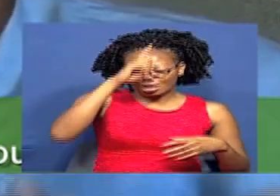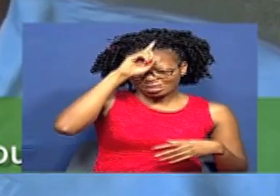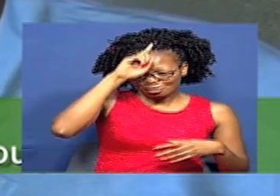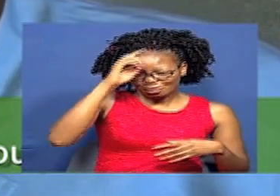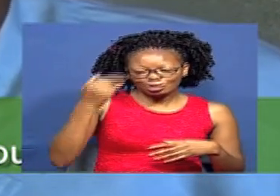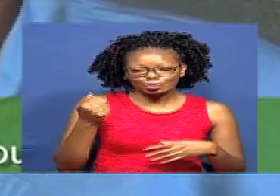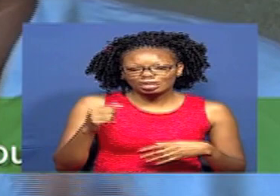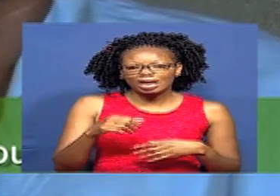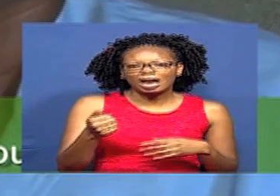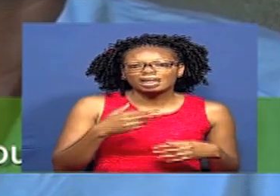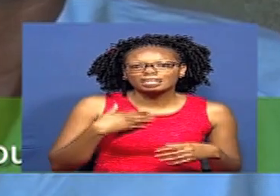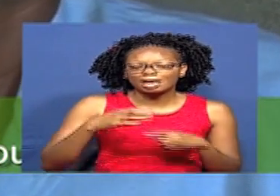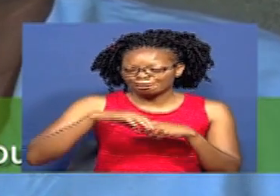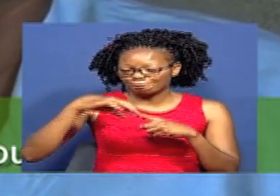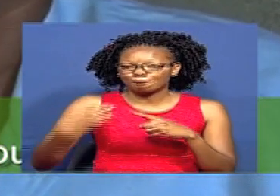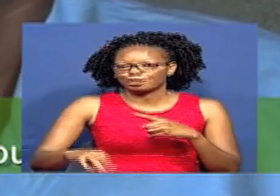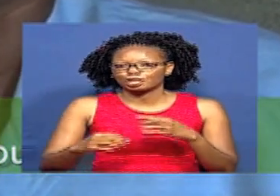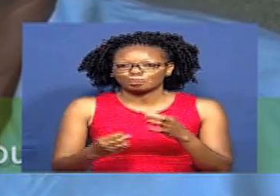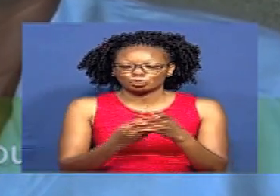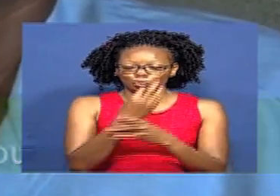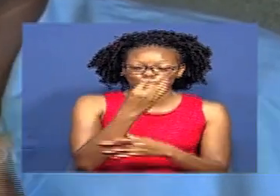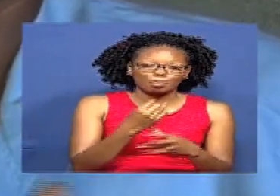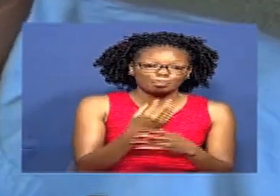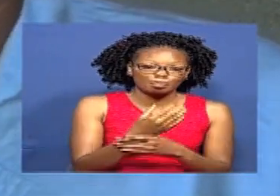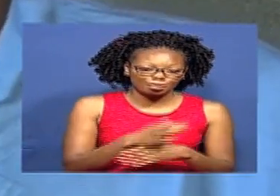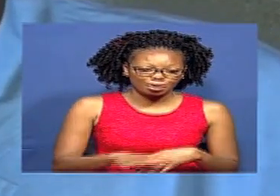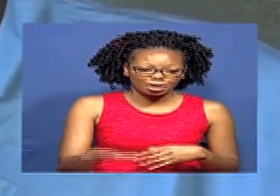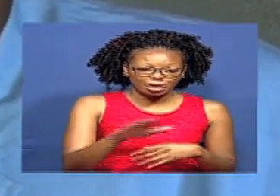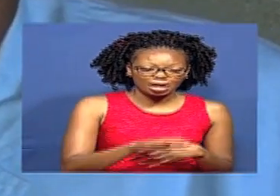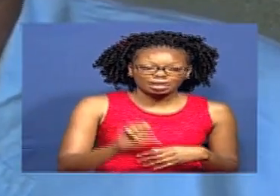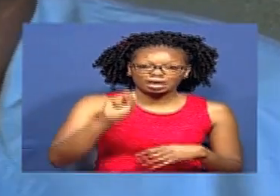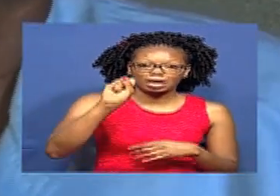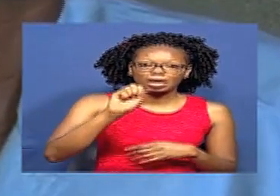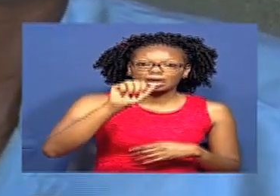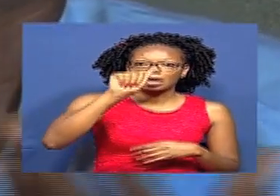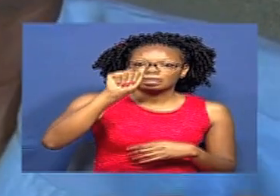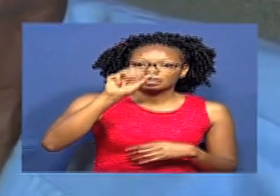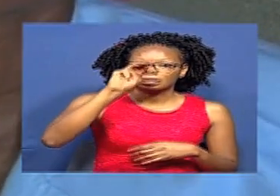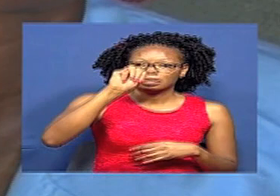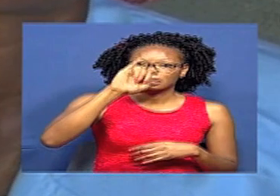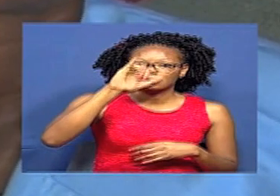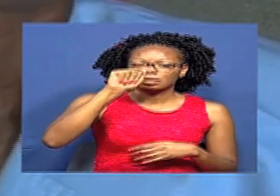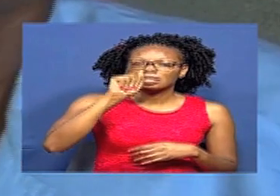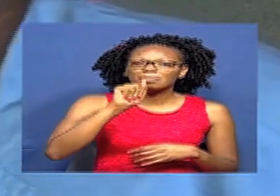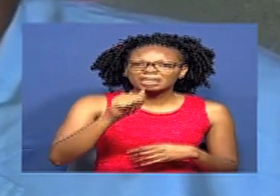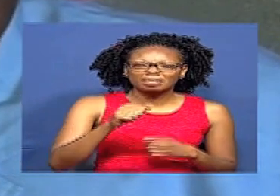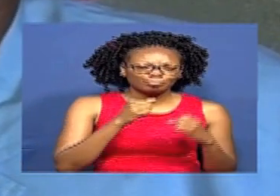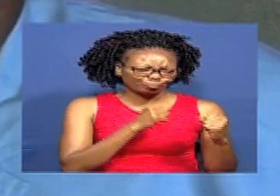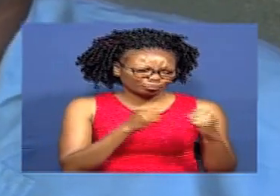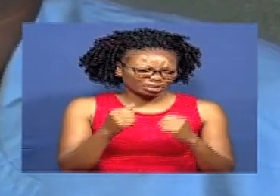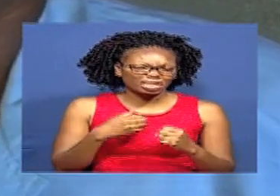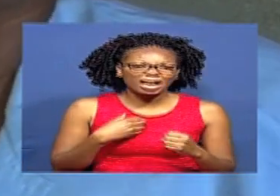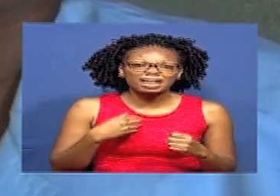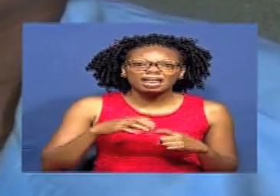Wamepanda mboga Hapo Hapa kwetu Samia Mboga nishida Yivigumu kupata Sukumawiki Kunde